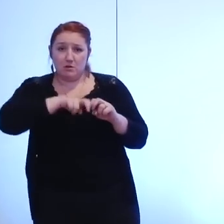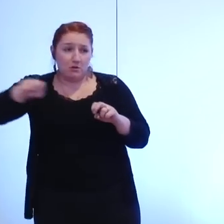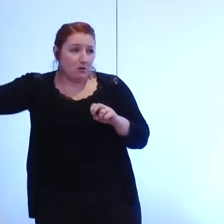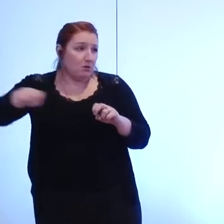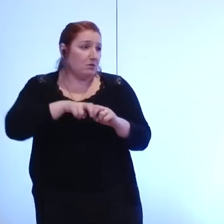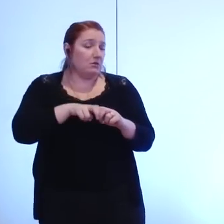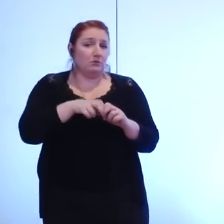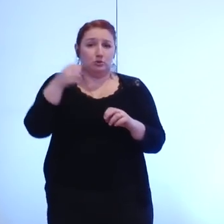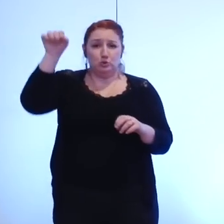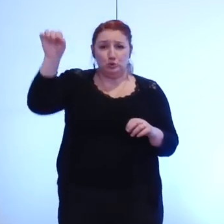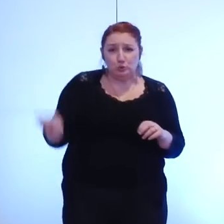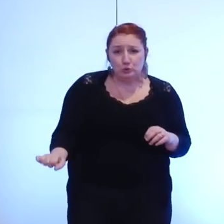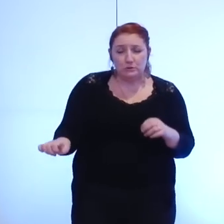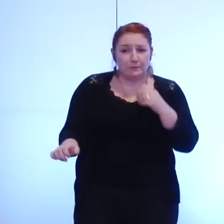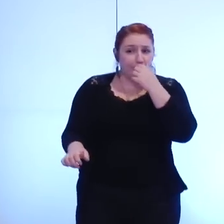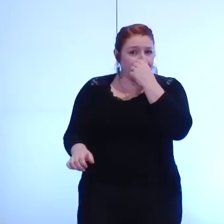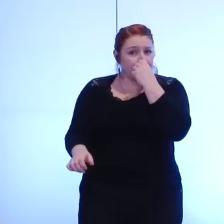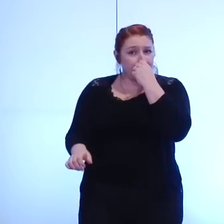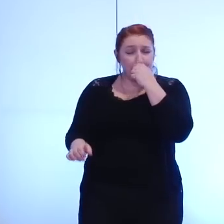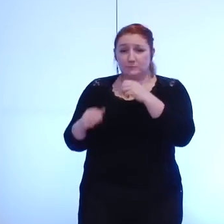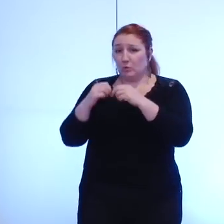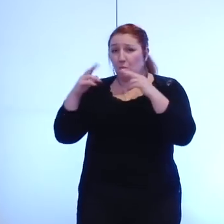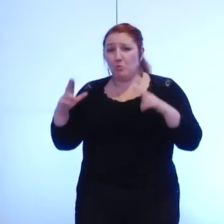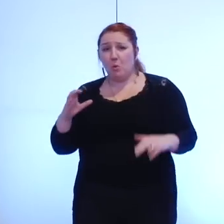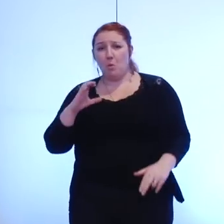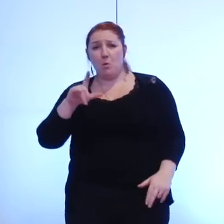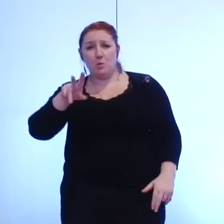au sud sur Pont-de-Clé pourquoi pas